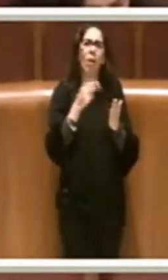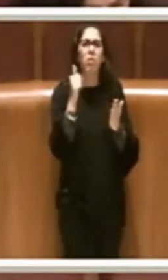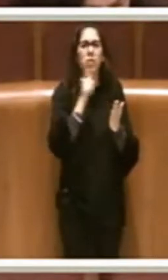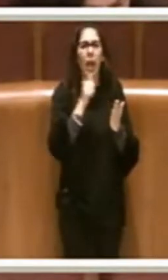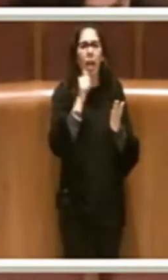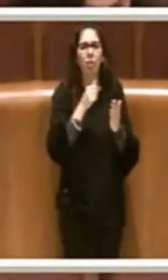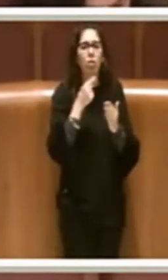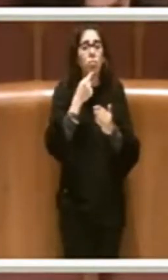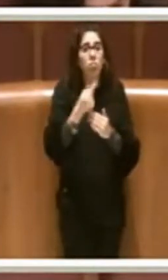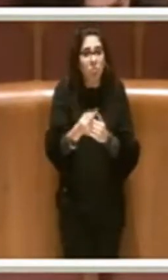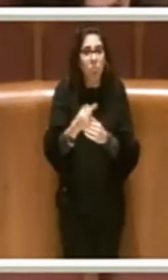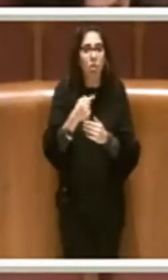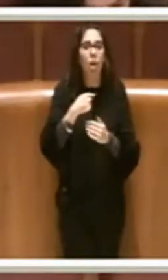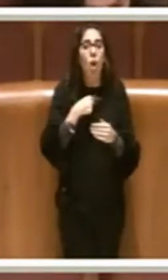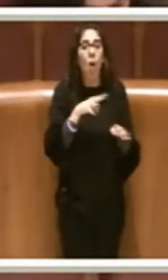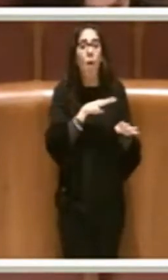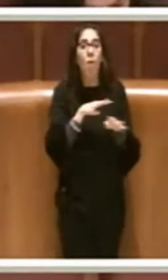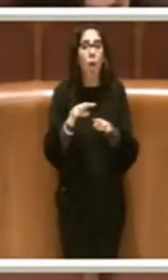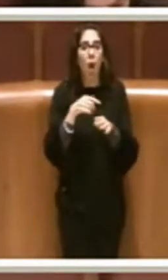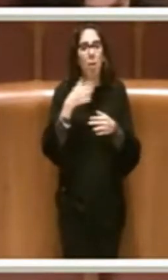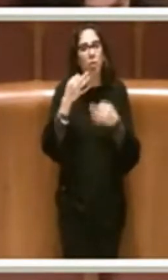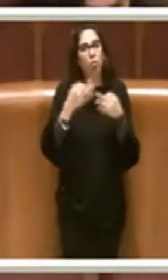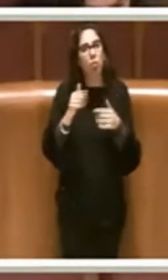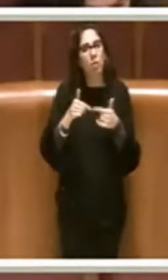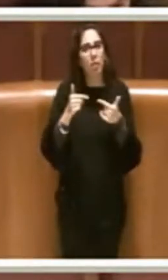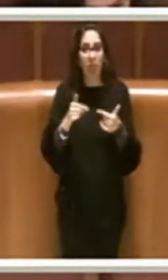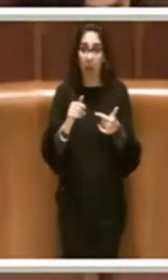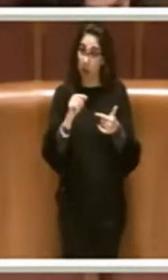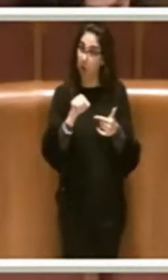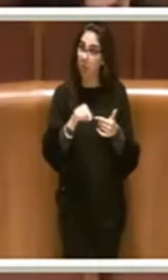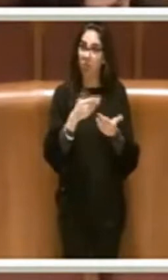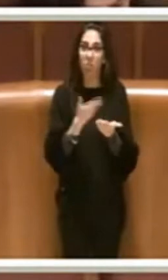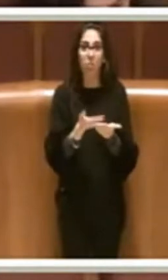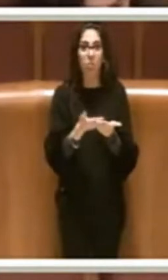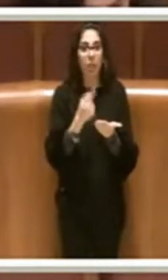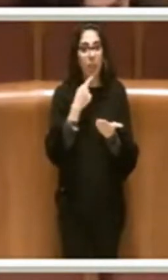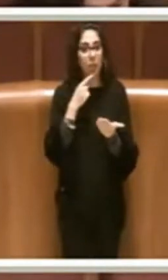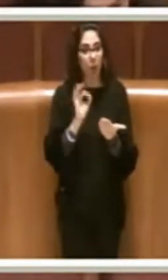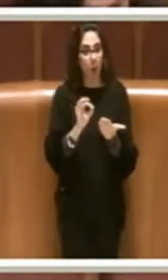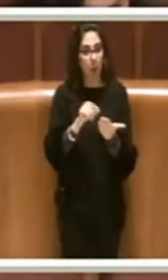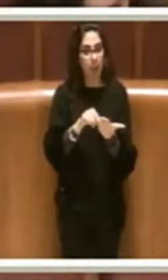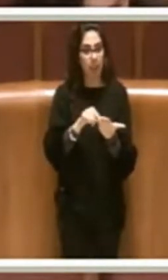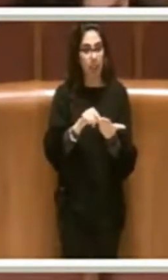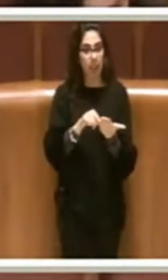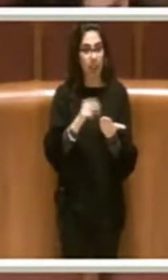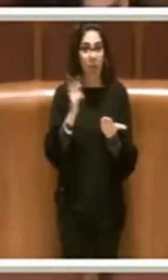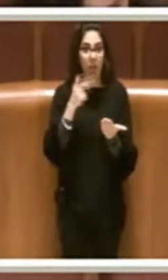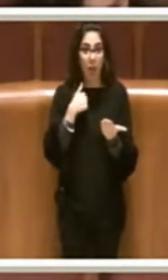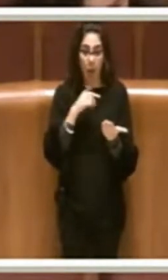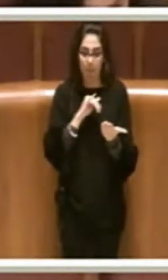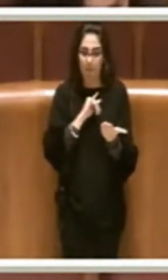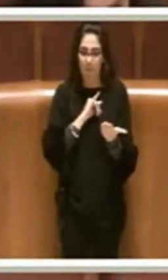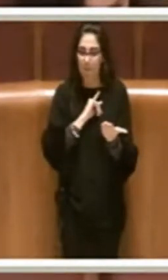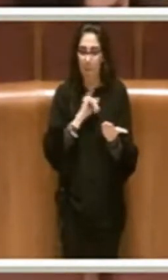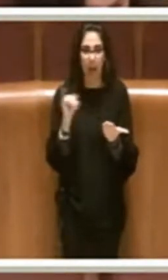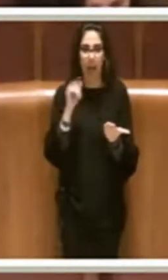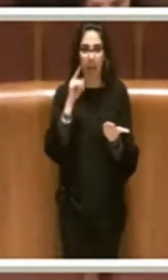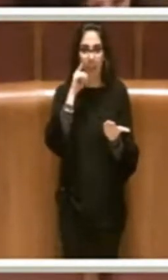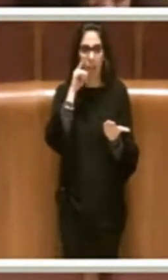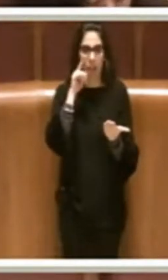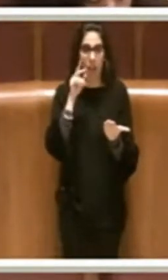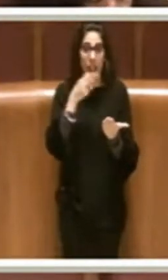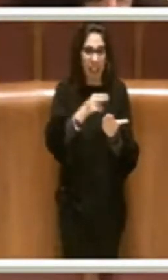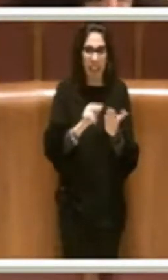io avrei giustificato le foibe, così è scritto su questa mozione, cosa che non ho mai fatto, né